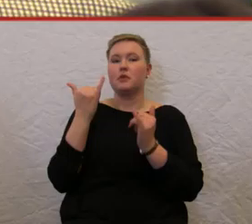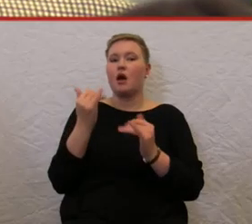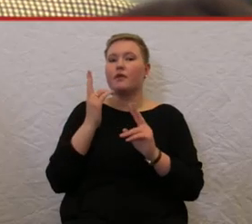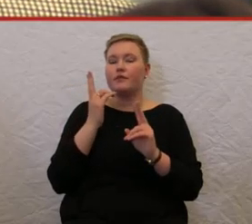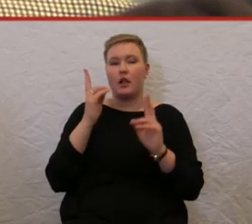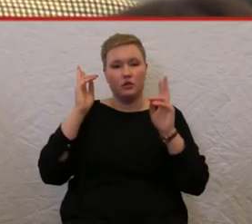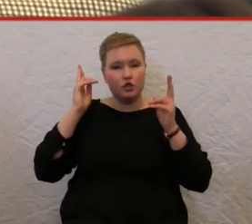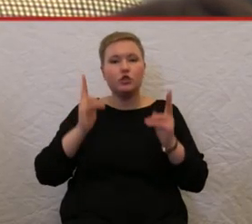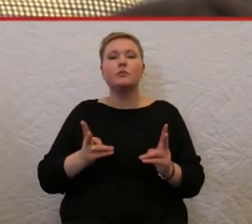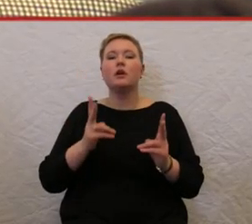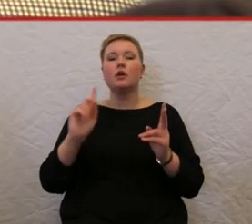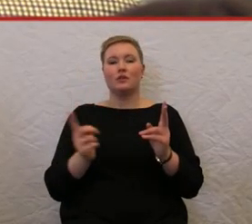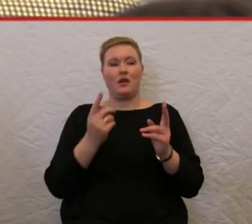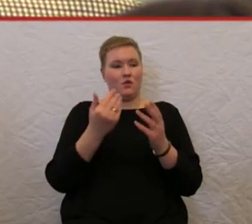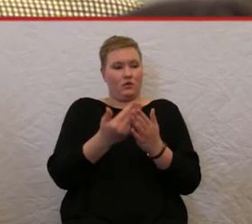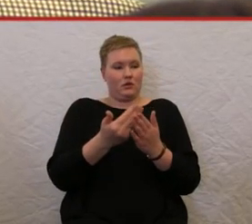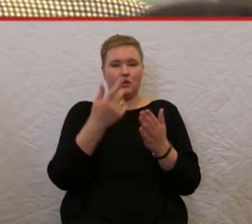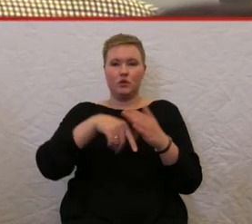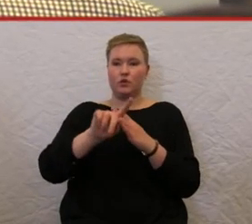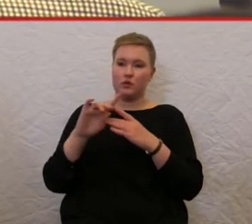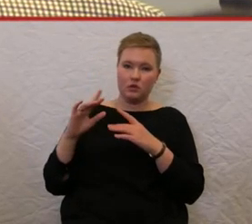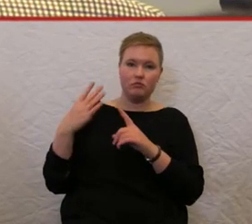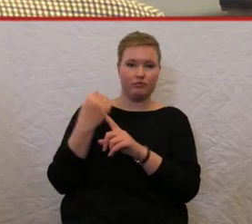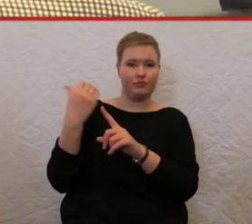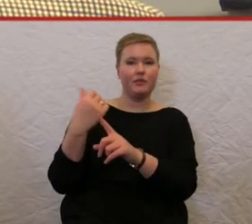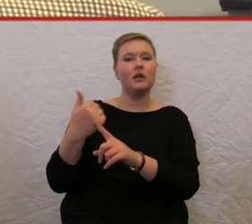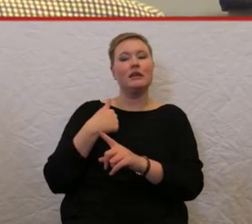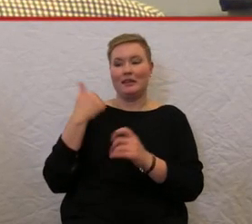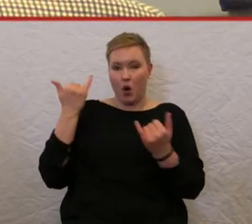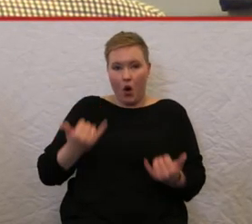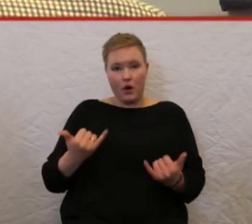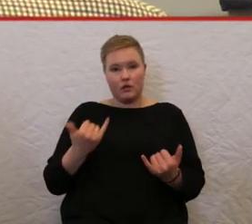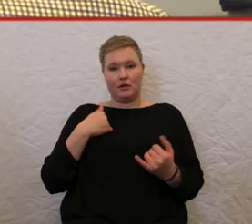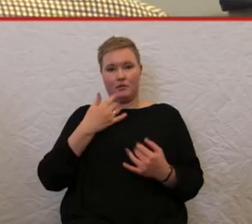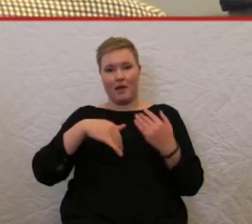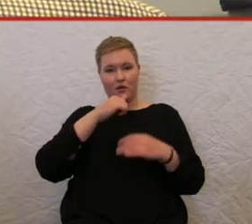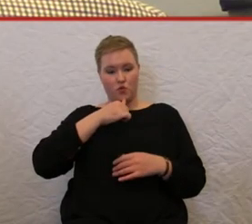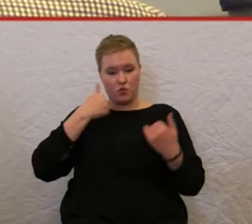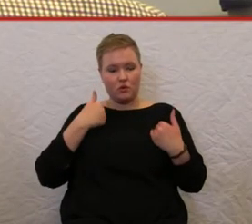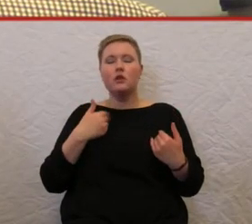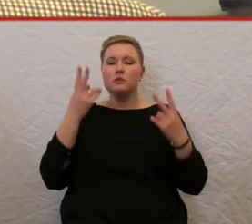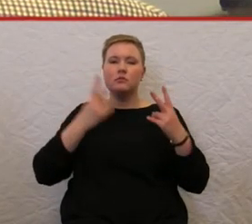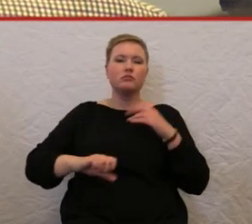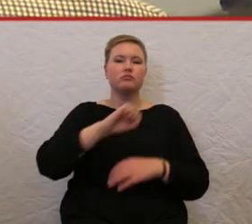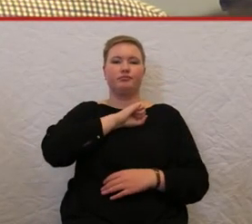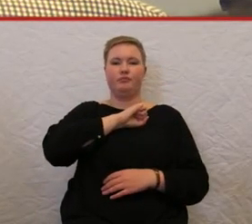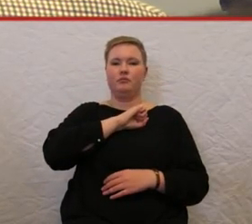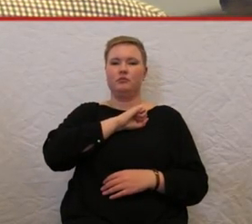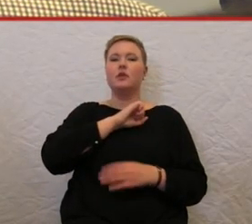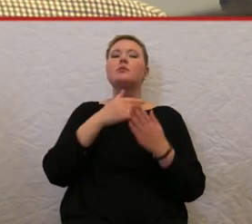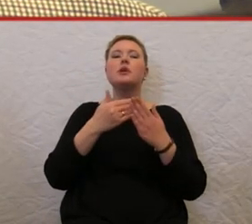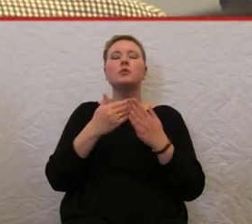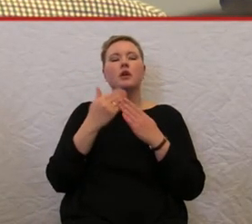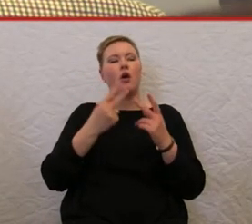auch etwas, wovon ich als Jüngerer stark profitiere. Also die Tatsache, dass der öffentliche Personalverkehr